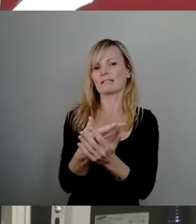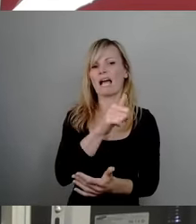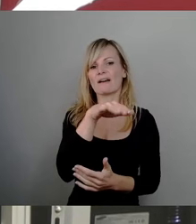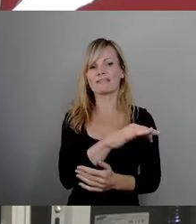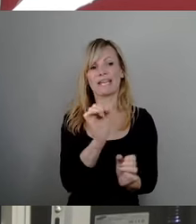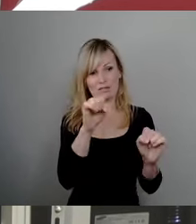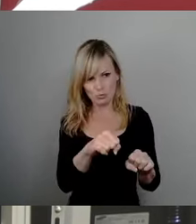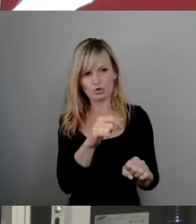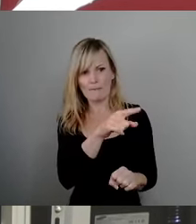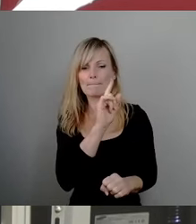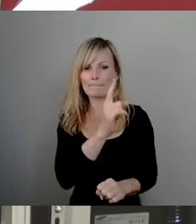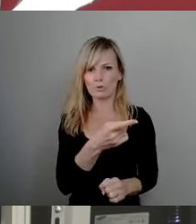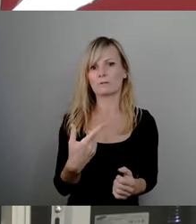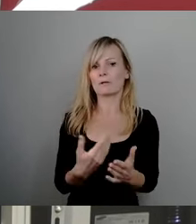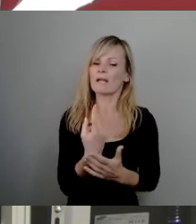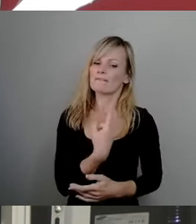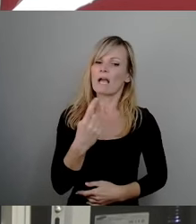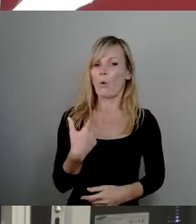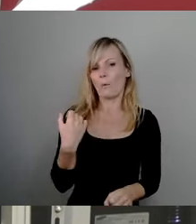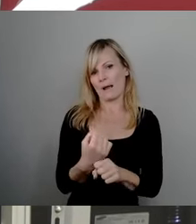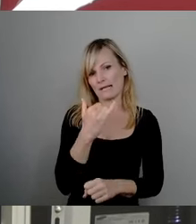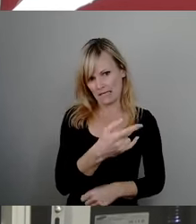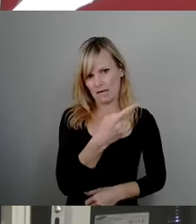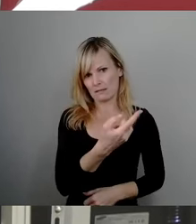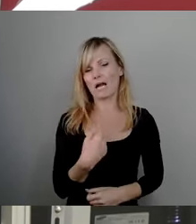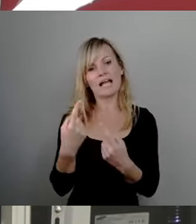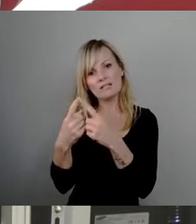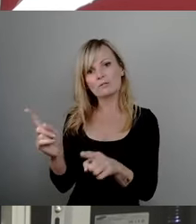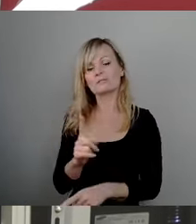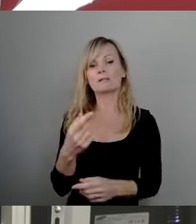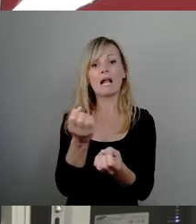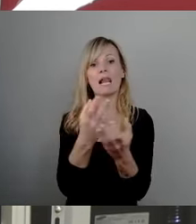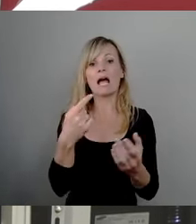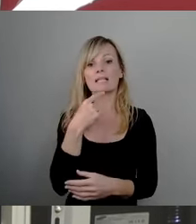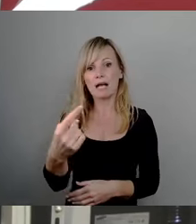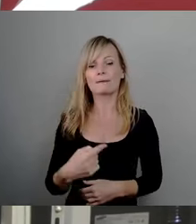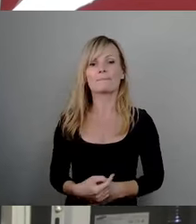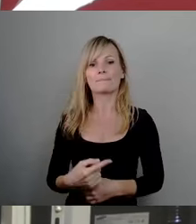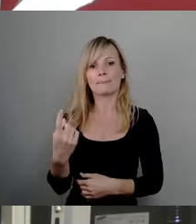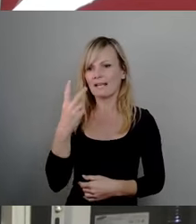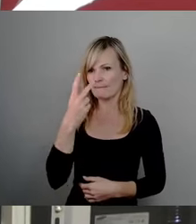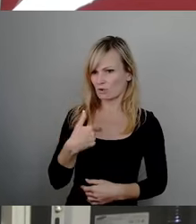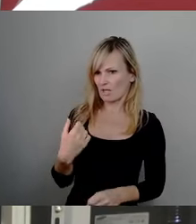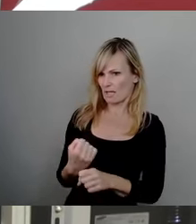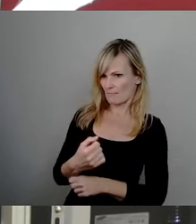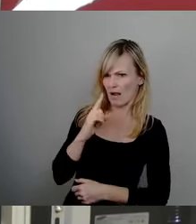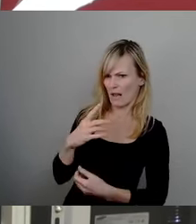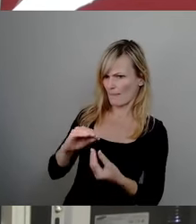zuzustimmen. Das werden wir auch tun. Ansonsten will ich eins ganz klar sagen, Frau Müller, natürlich tue ich das, selbstverständlich, gar kein Problem.